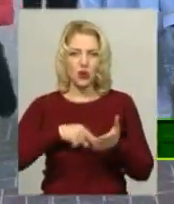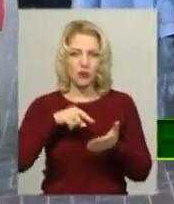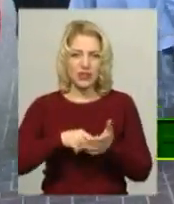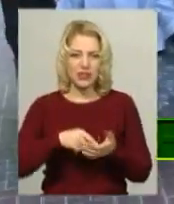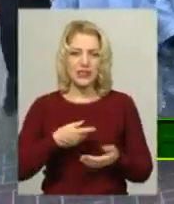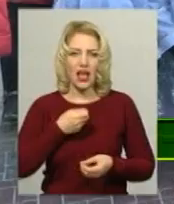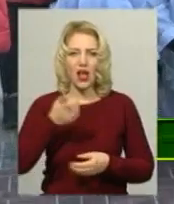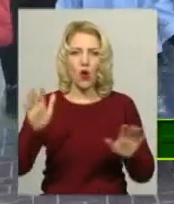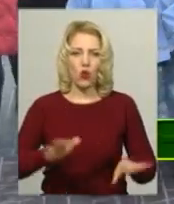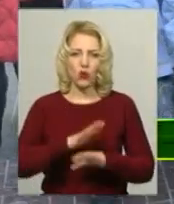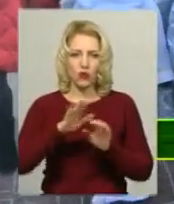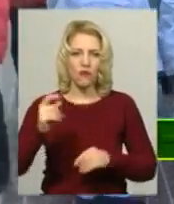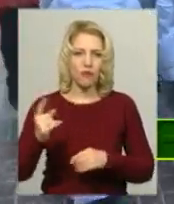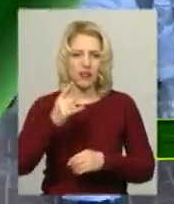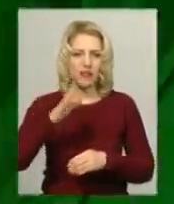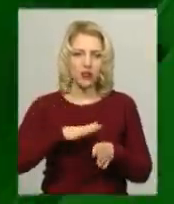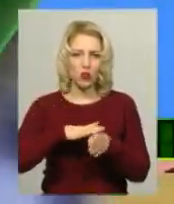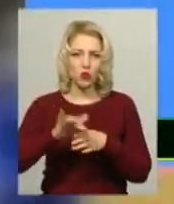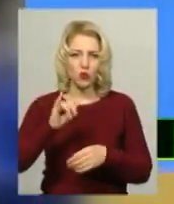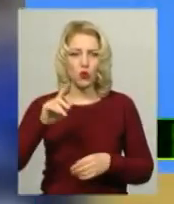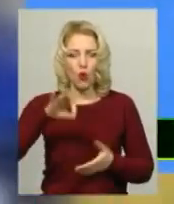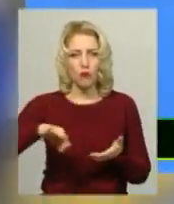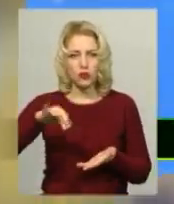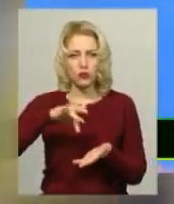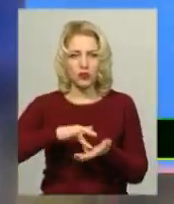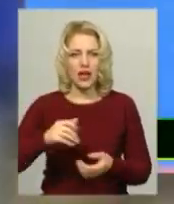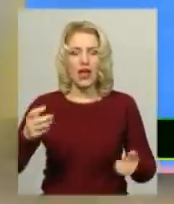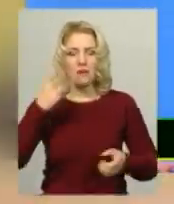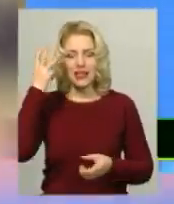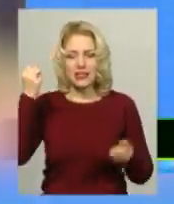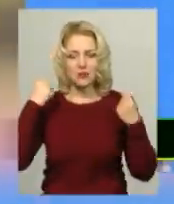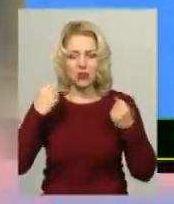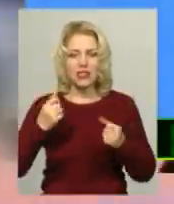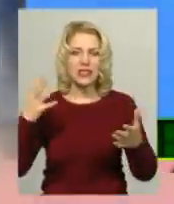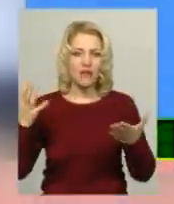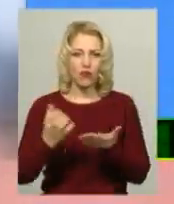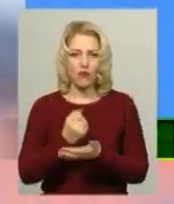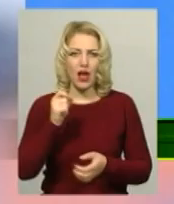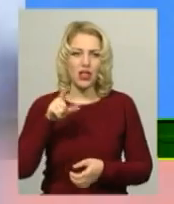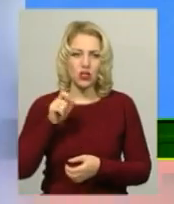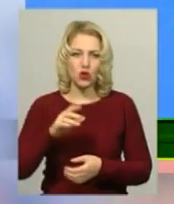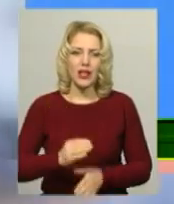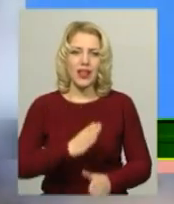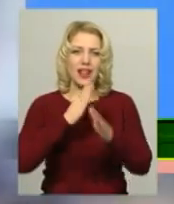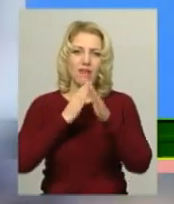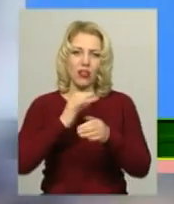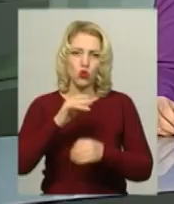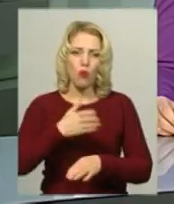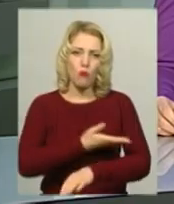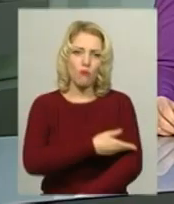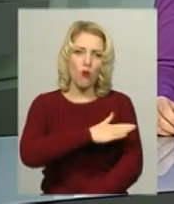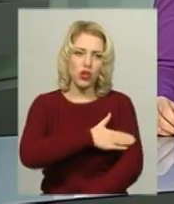вперше відбулося в обласному центрі. Хмельницька спортсменка завоювала золото на відкритому кубку стеквандо у Польщі.